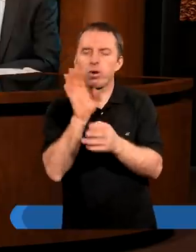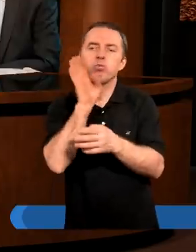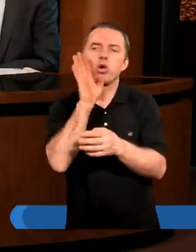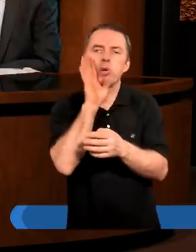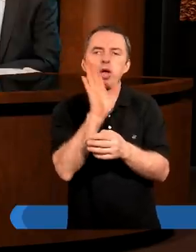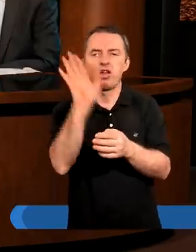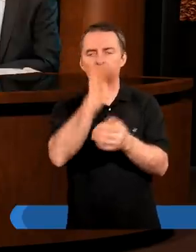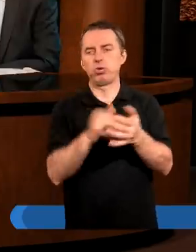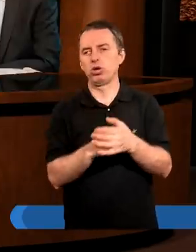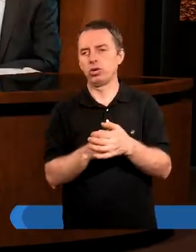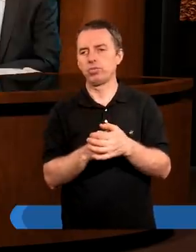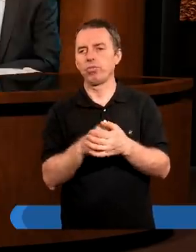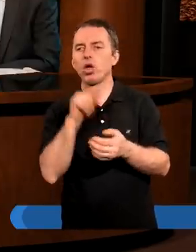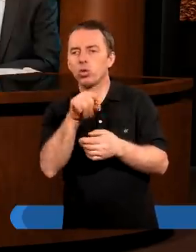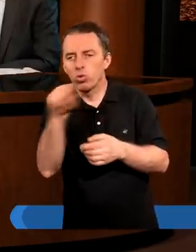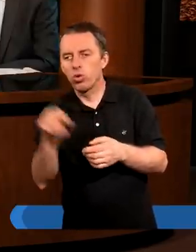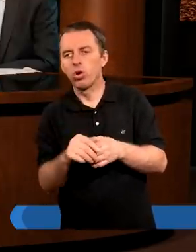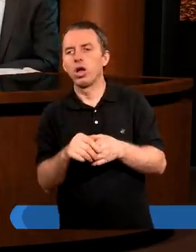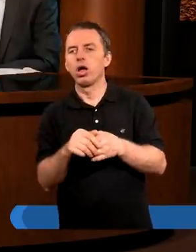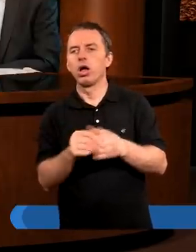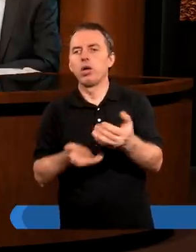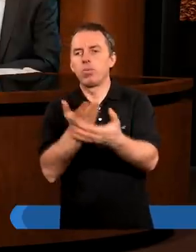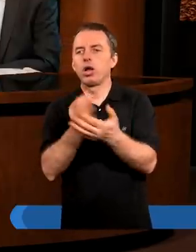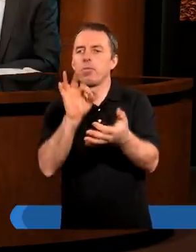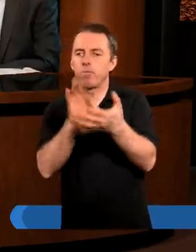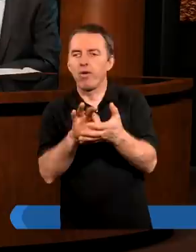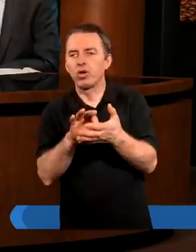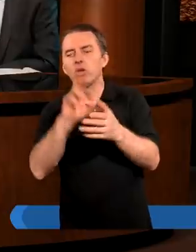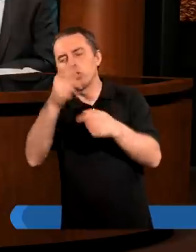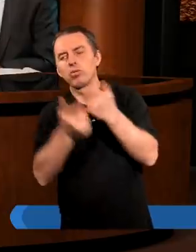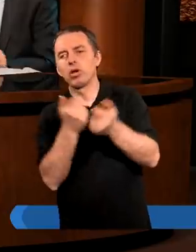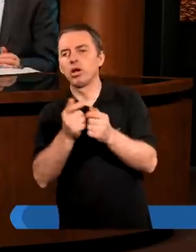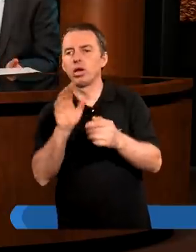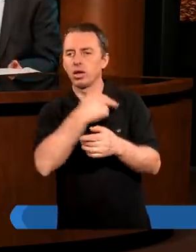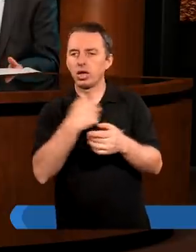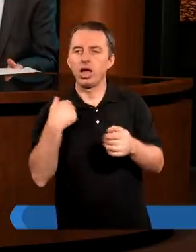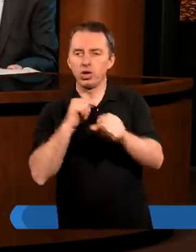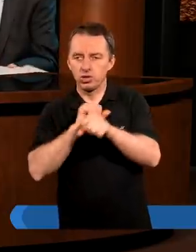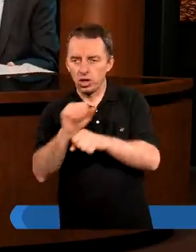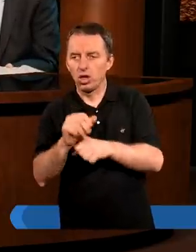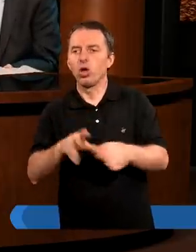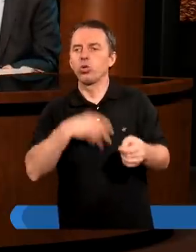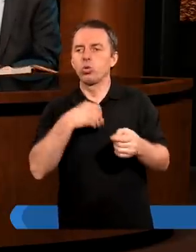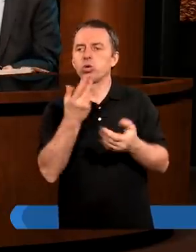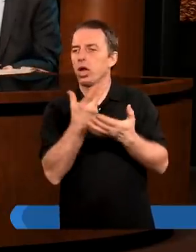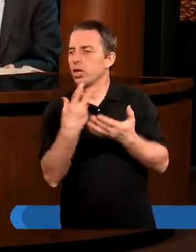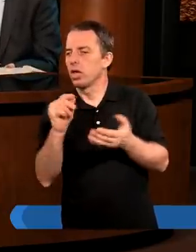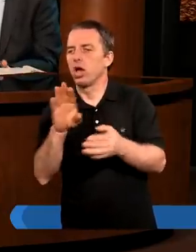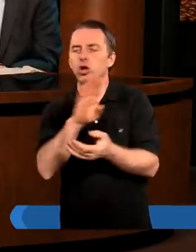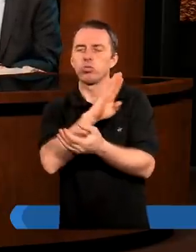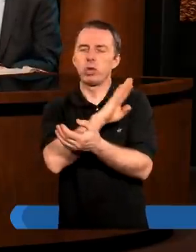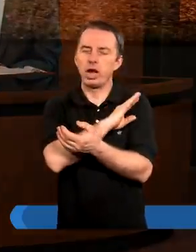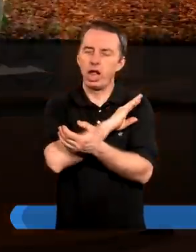podobieństwo Boże i tu się upatruje, no ale pewien czynnik Boży tam w nas jest, to jest ta dusza nieśmiertelna.